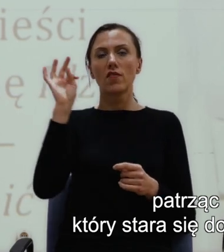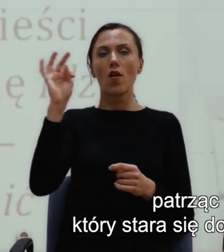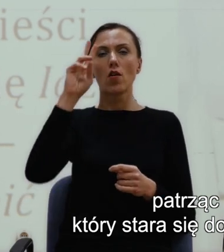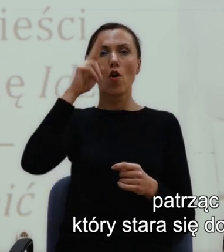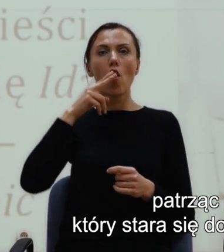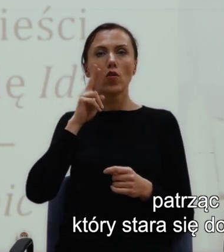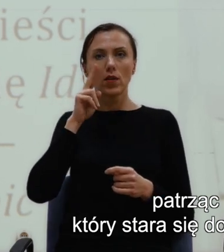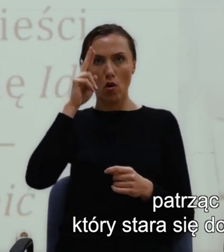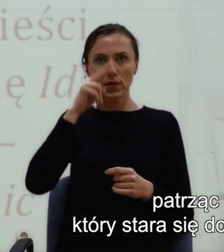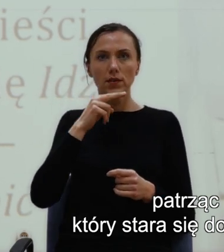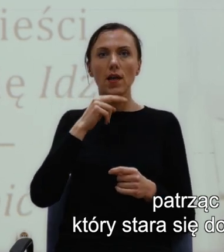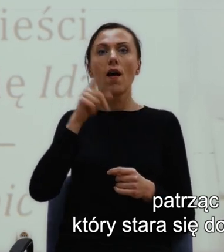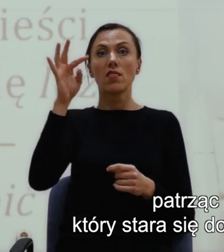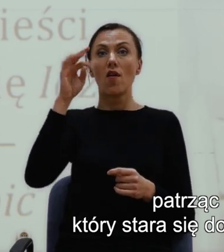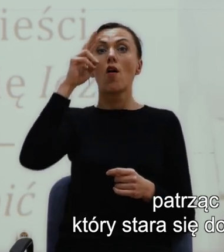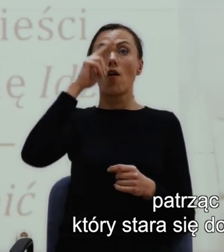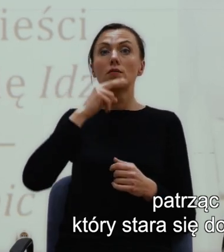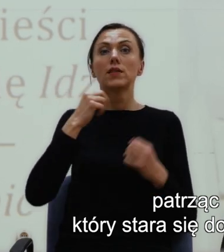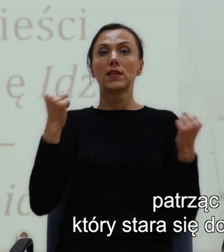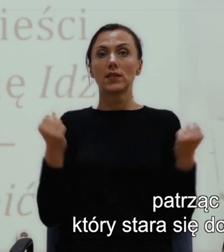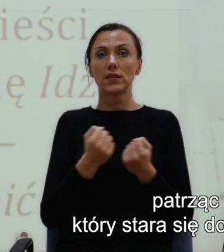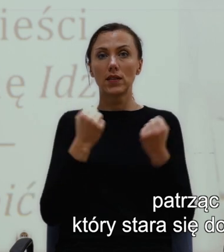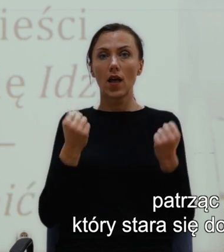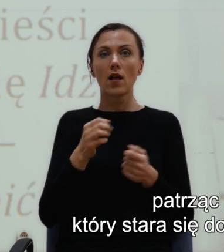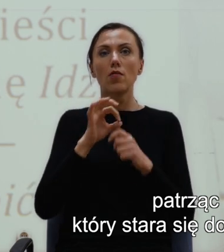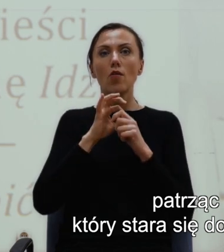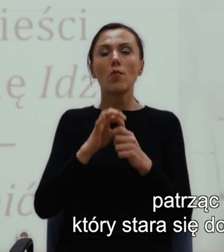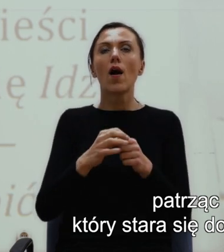doprowadzić do uniewinienia Toma Robinsona.